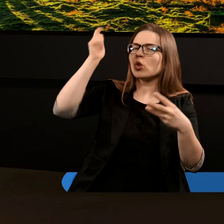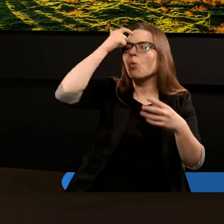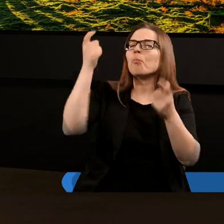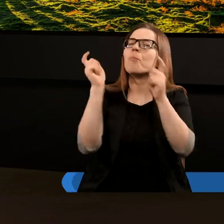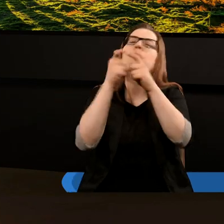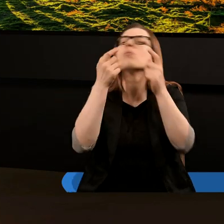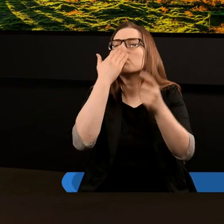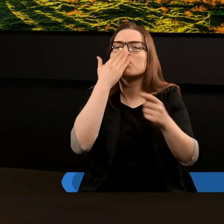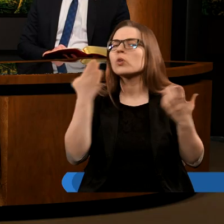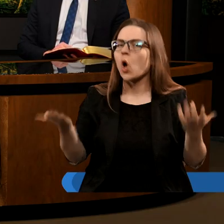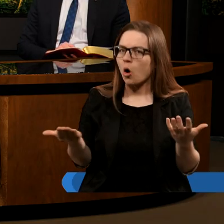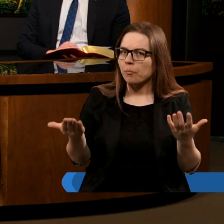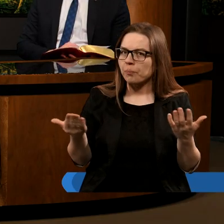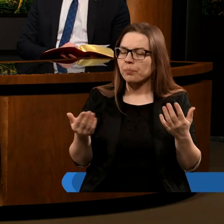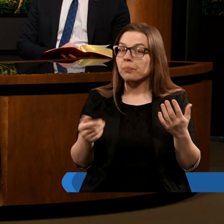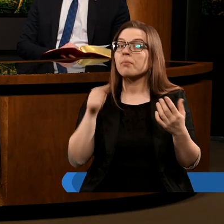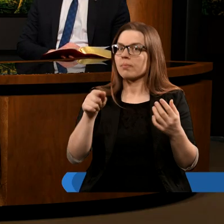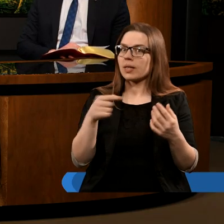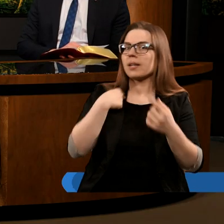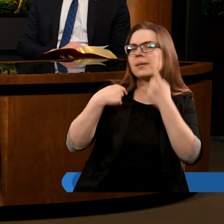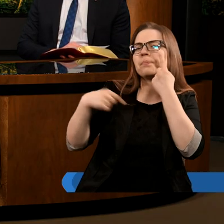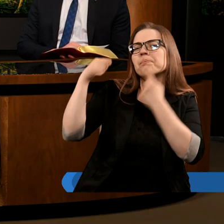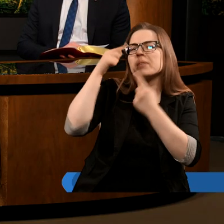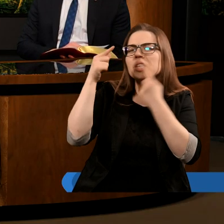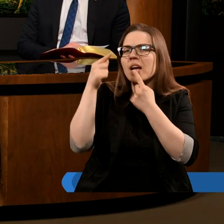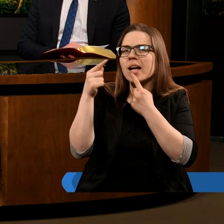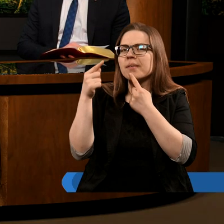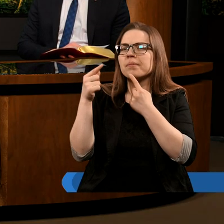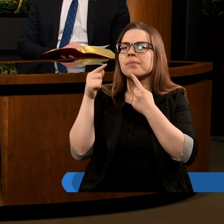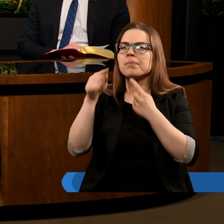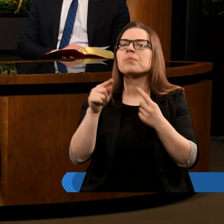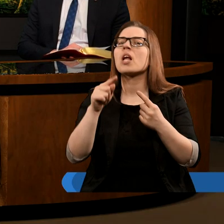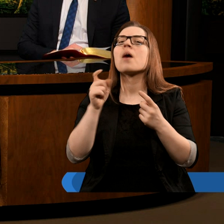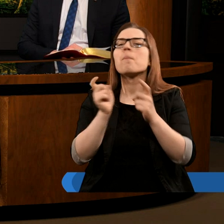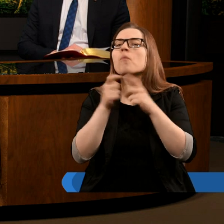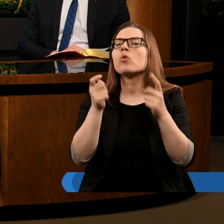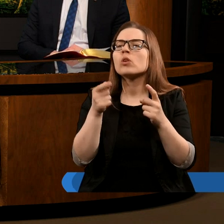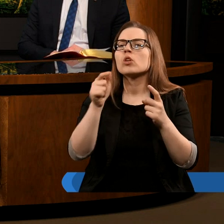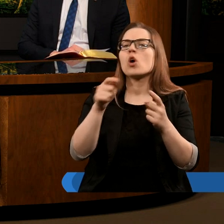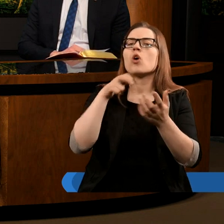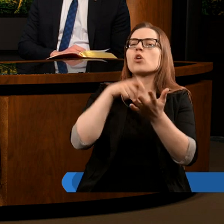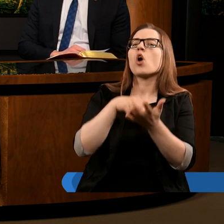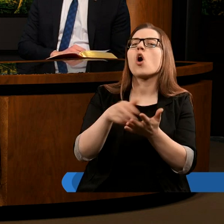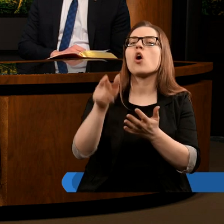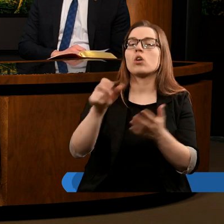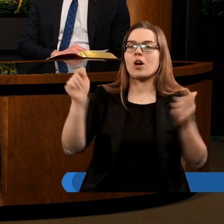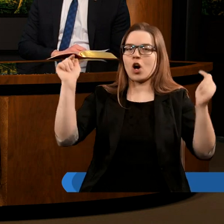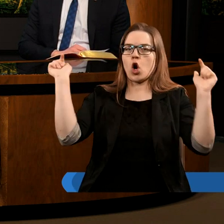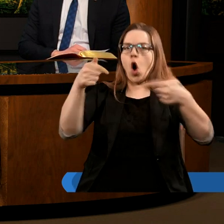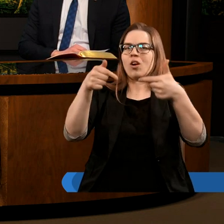przesłaniem według Was? Wydaje się, że tym największym przesłaniem jest to, że dochodzi do